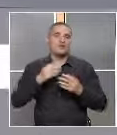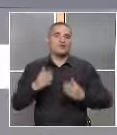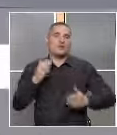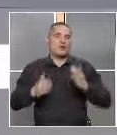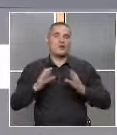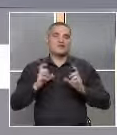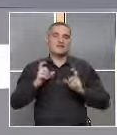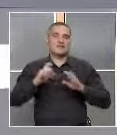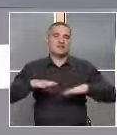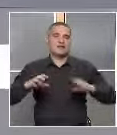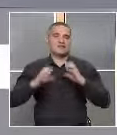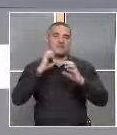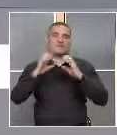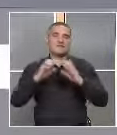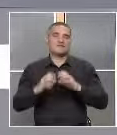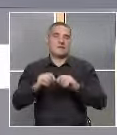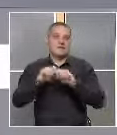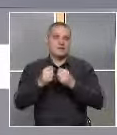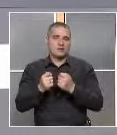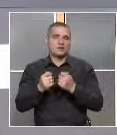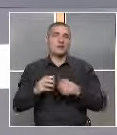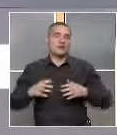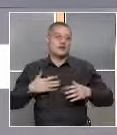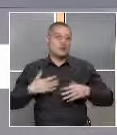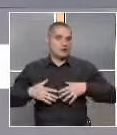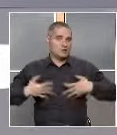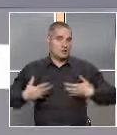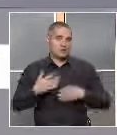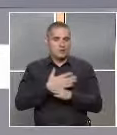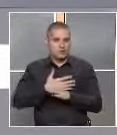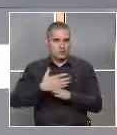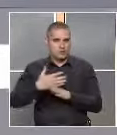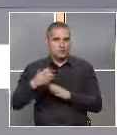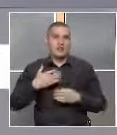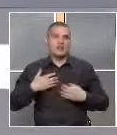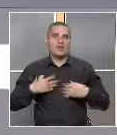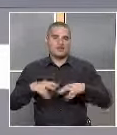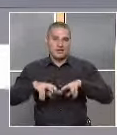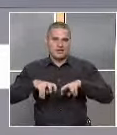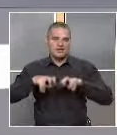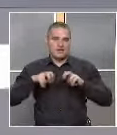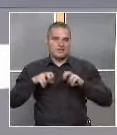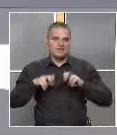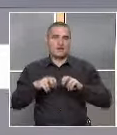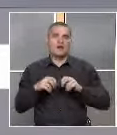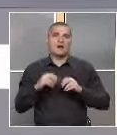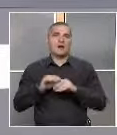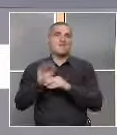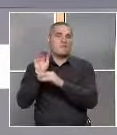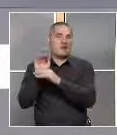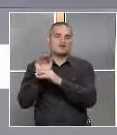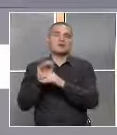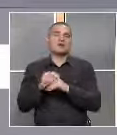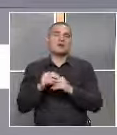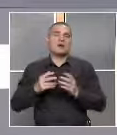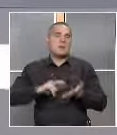с децата с комуникативни нарушения. имат желание да продължим нашите изследвания. В бъдеще